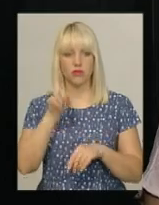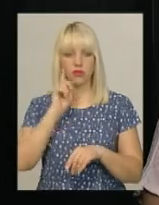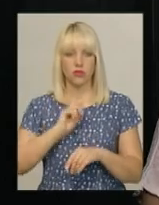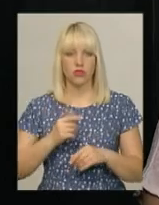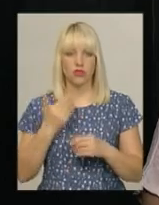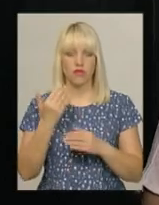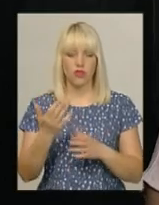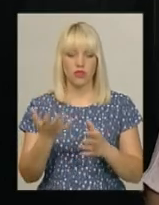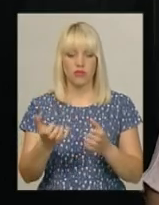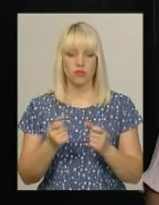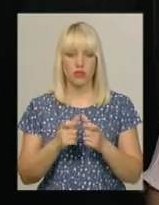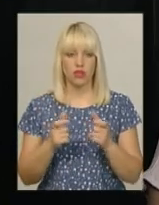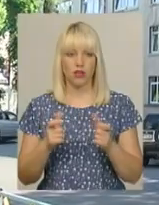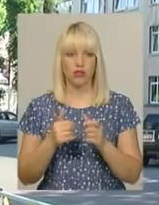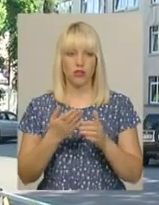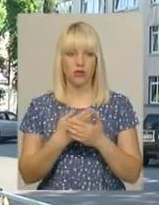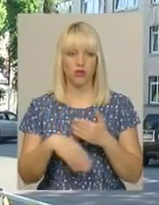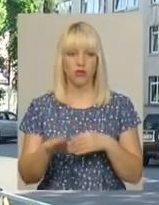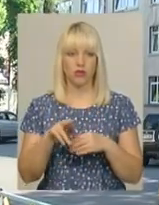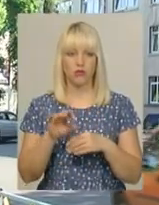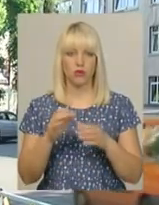беруть свої талони і йдуть по домах.